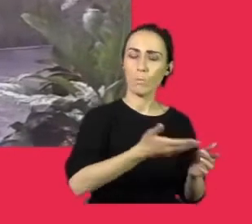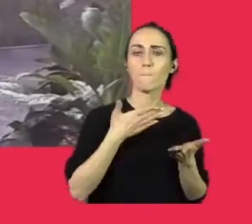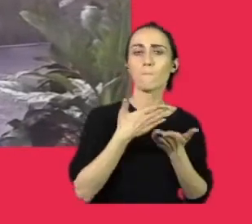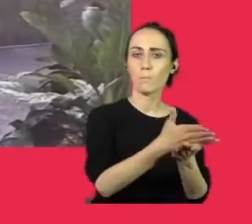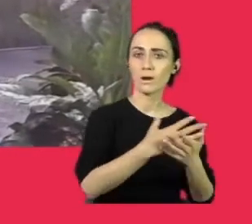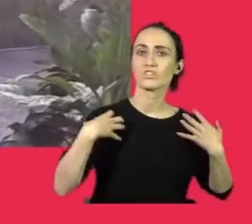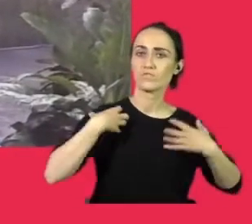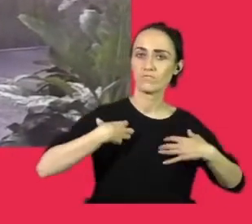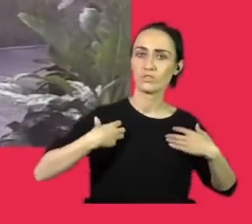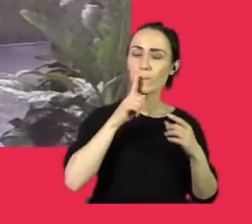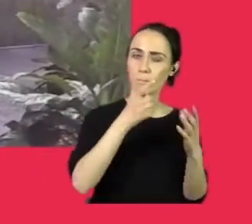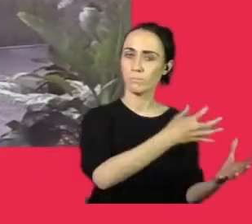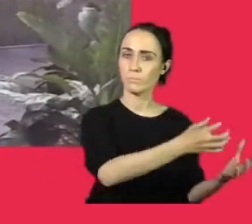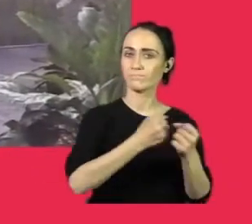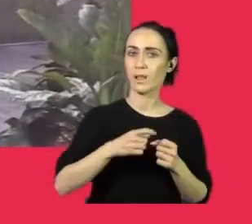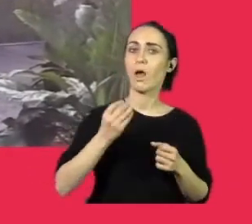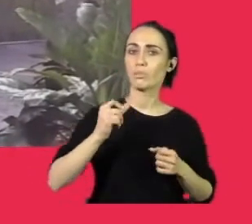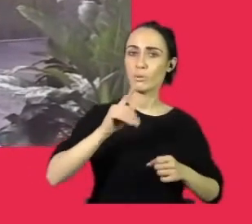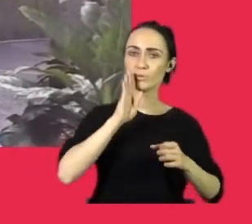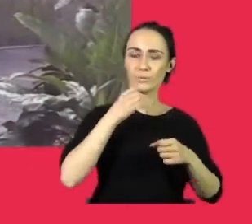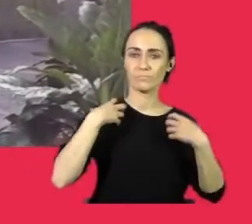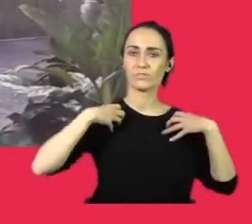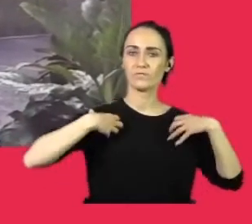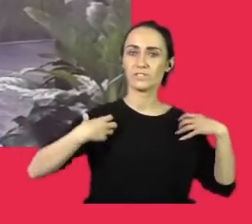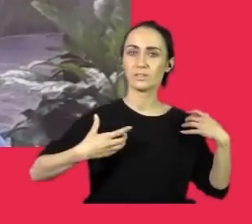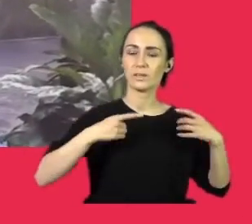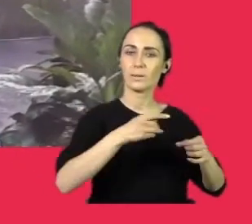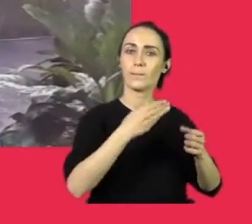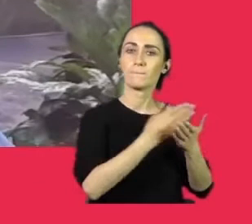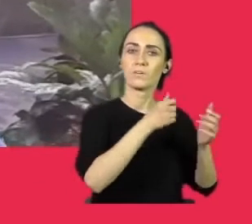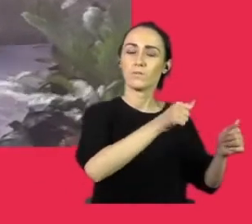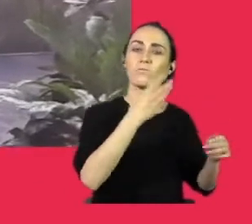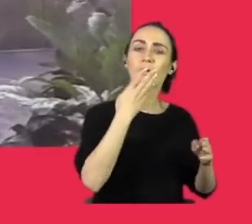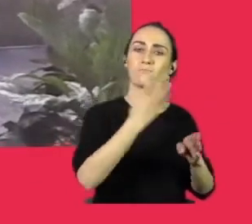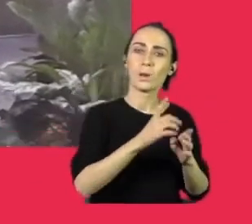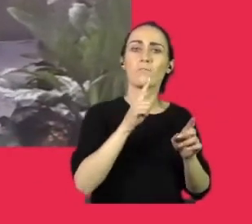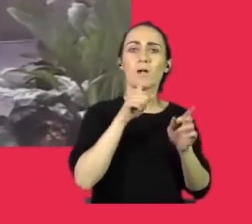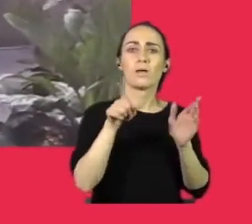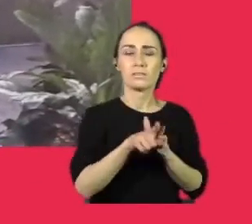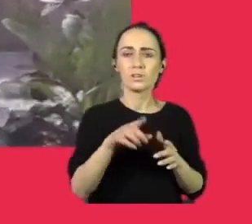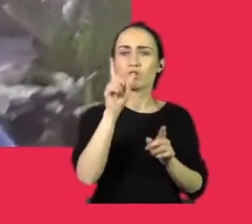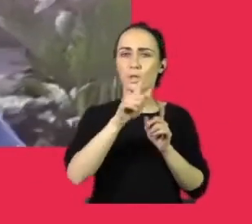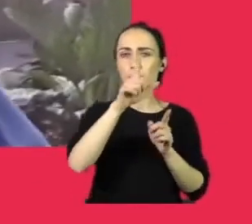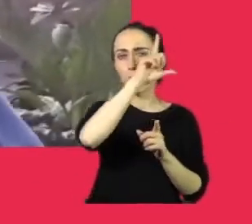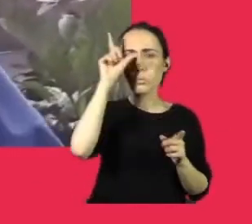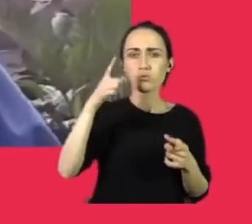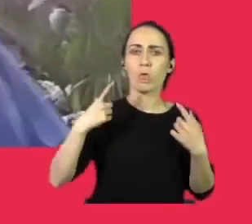imidź ekologiczny. Ale czy to tylko firmy, panie dyrektorze? Czy zdarzają się też osoby